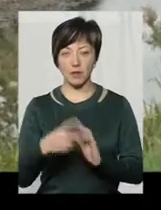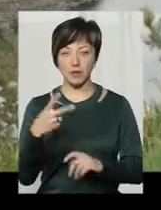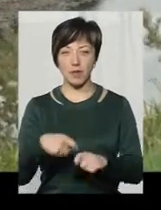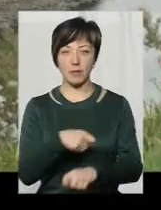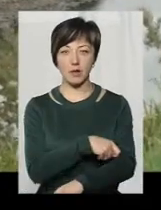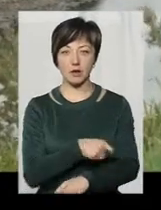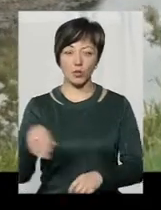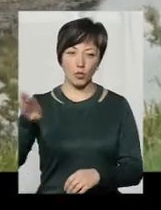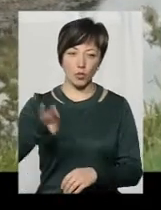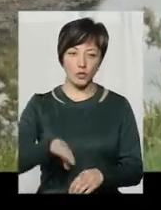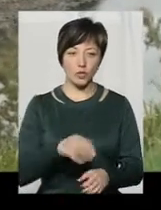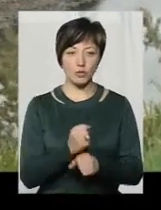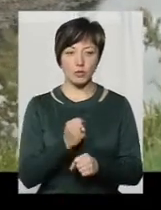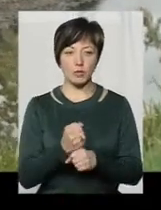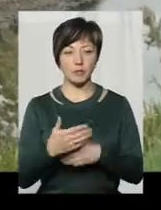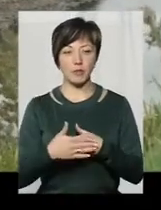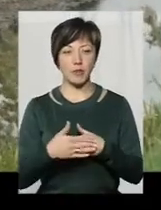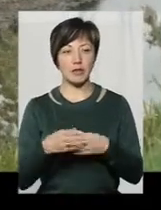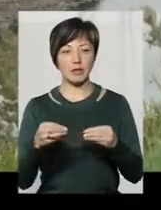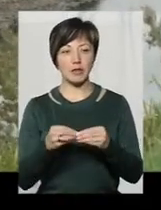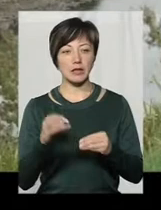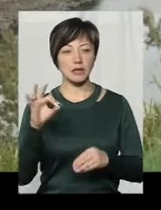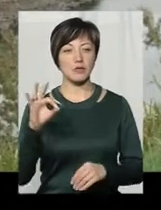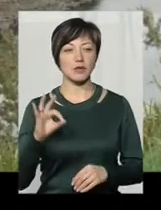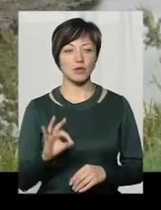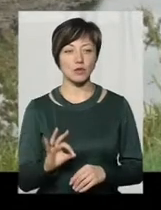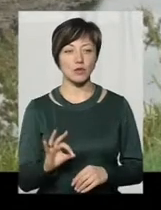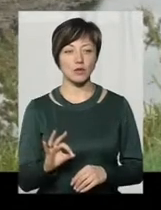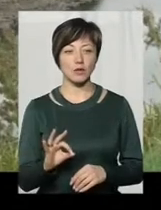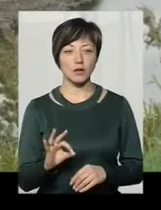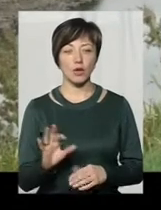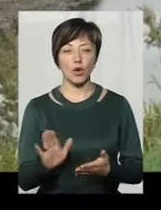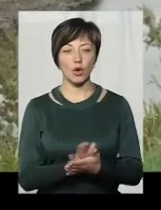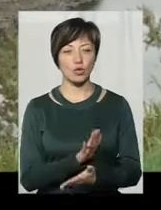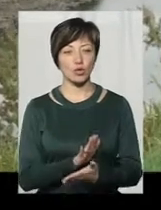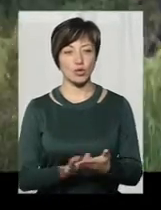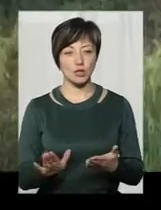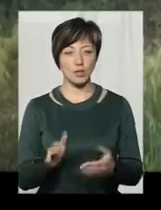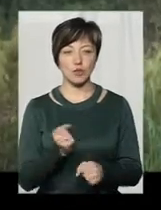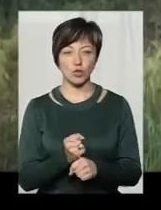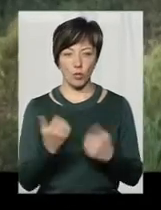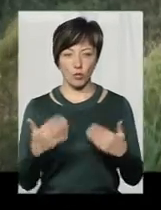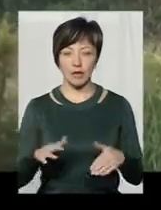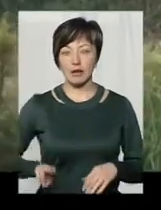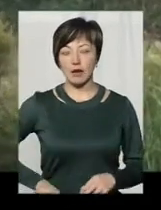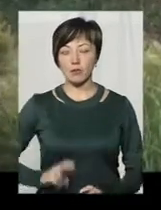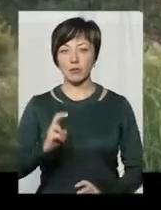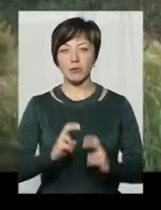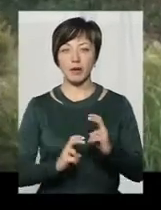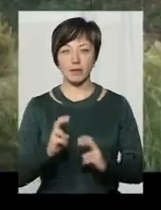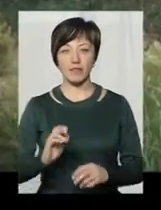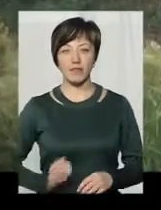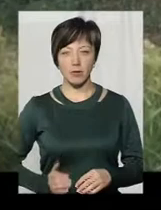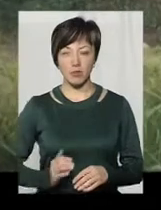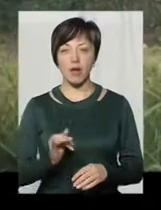коси зробити, порядка 10% розчистки зроблено. Директор підприємства-підрядника